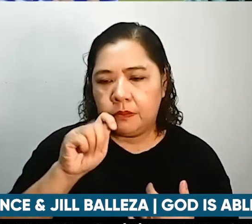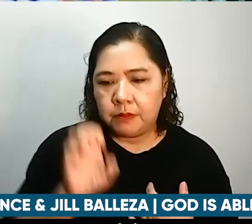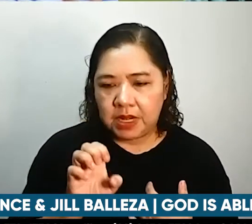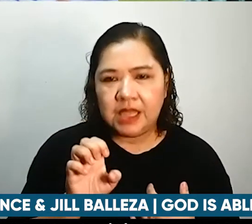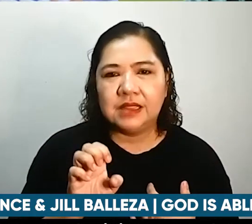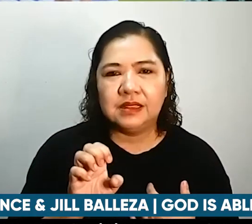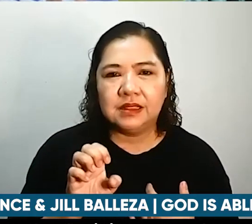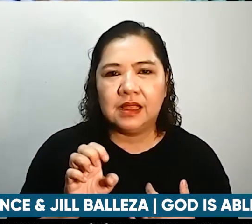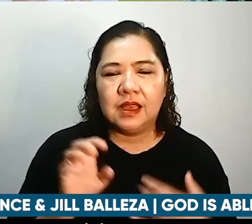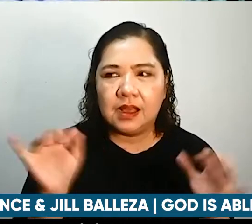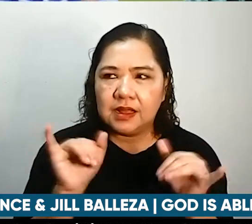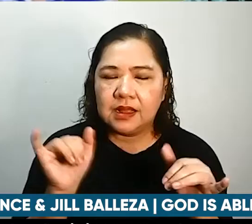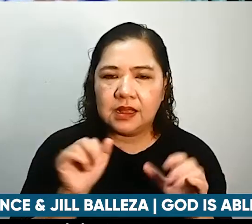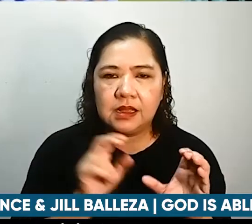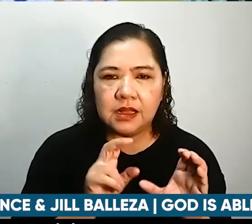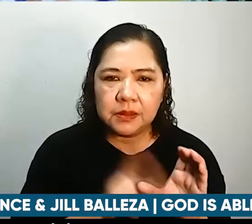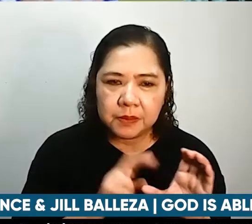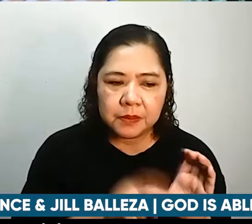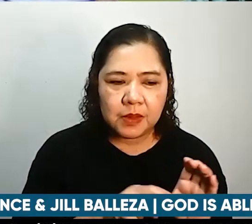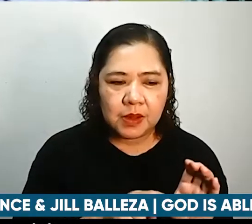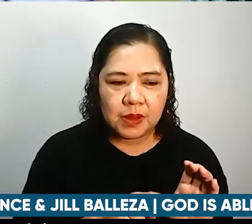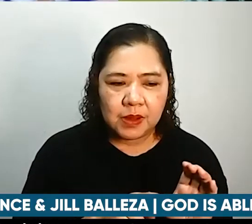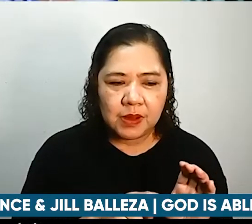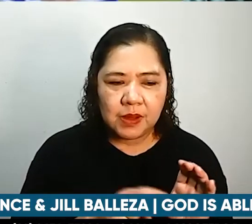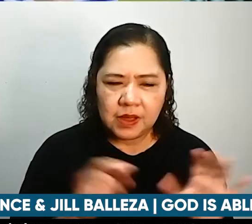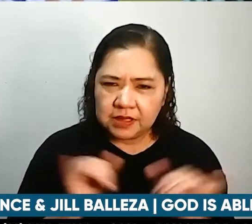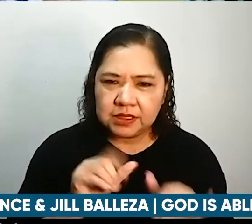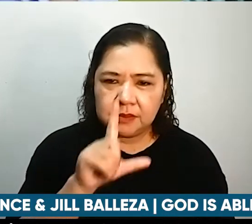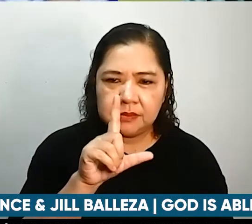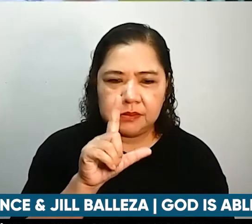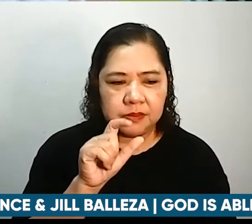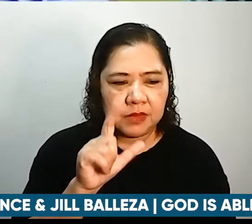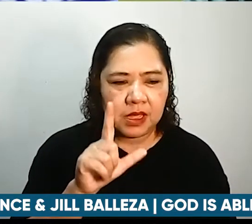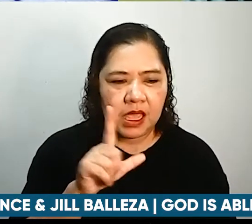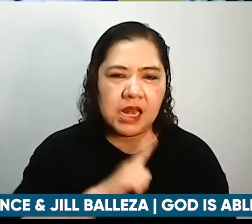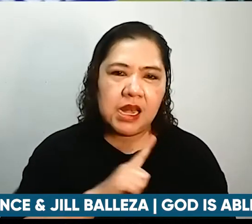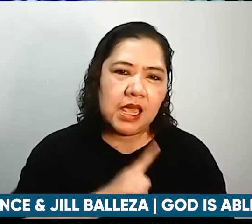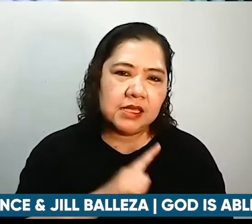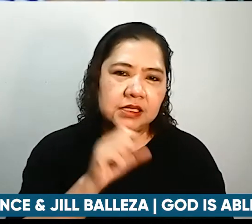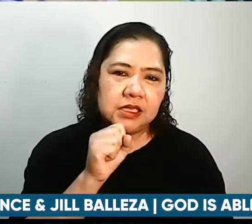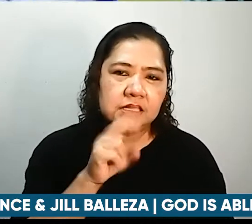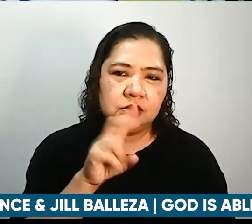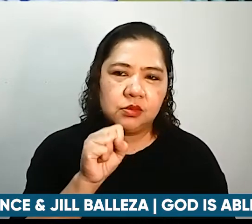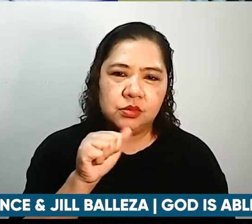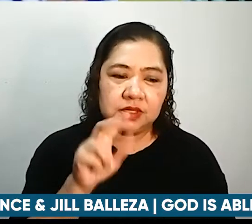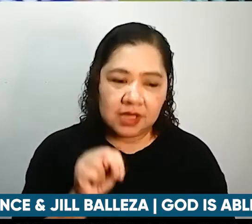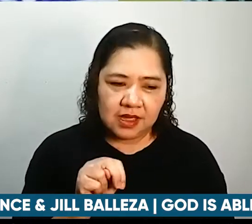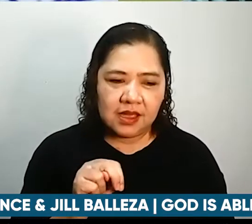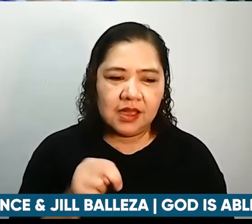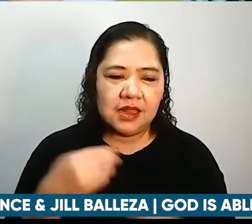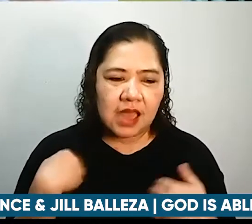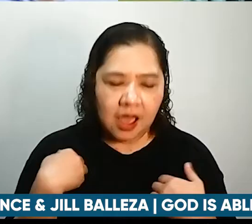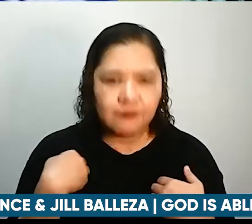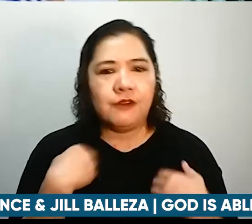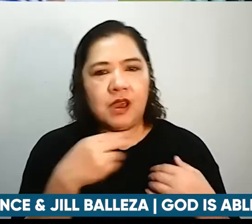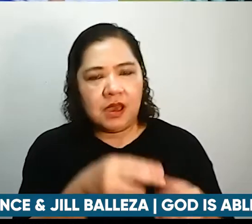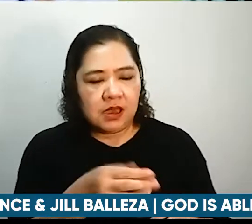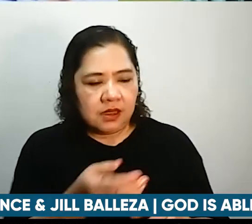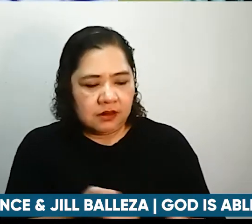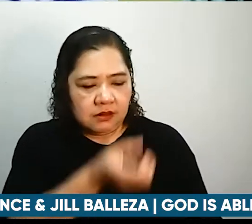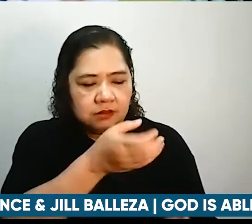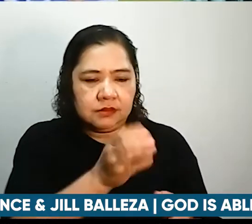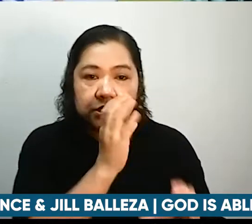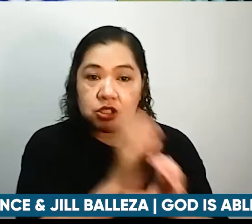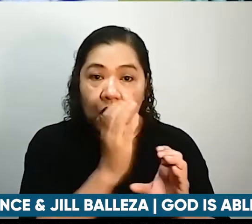sa lazy susan iikot na pwede pa lang yun ang upuan niya na may putshun na rin and then yun yung